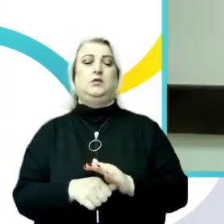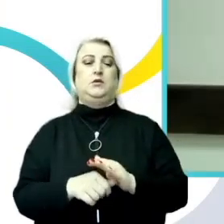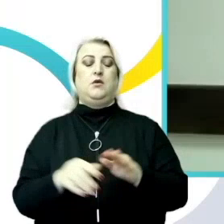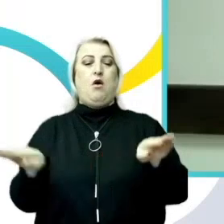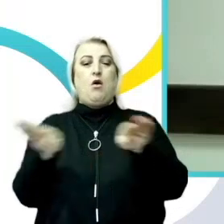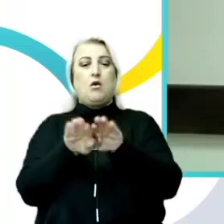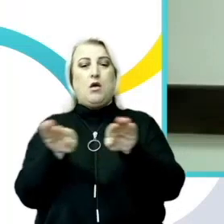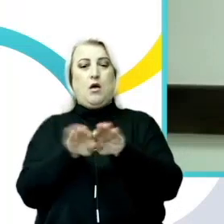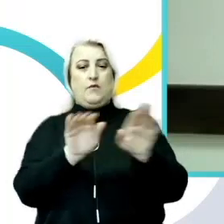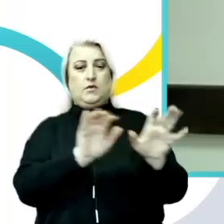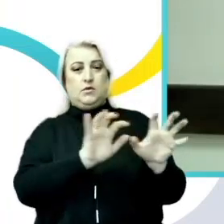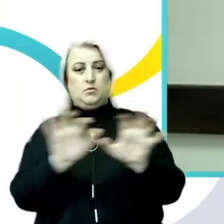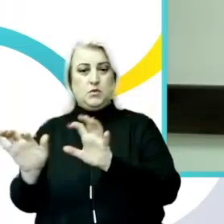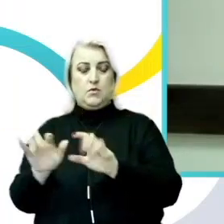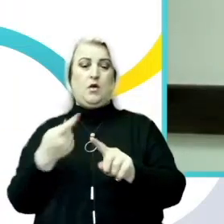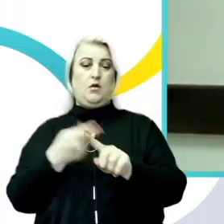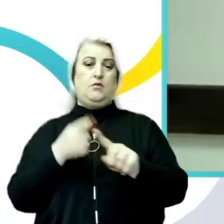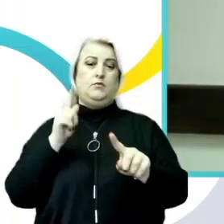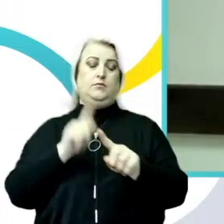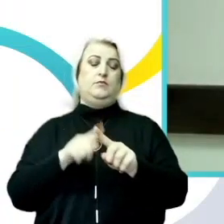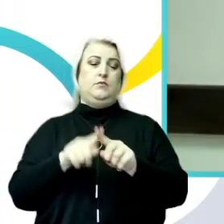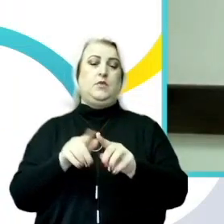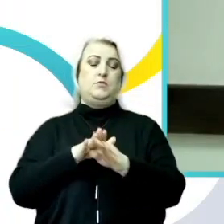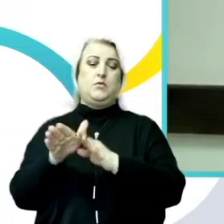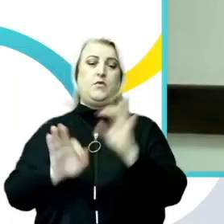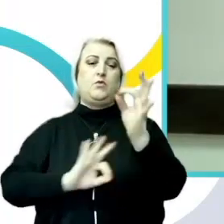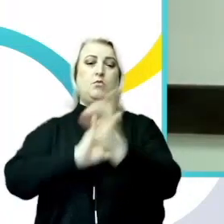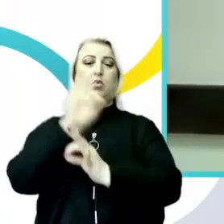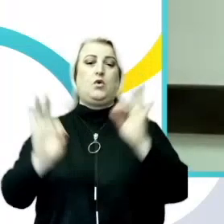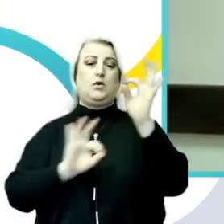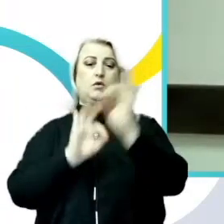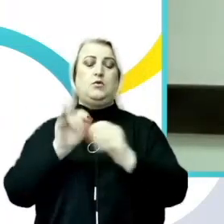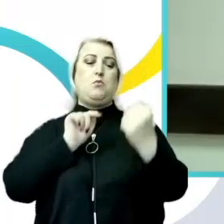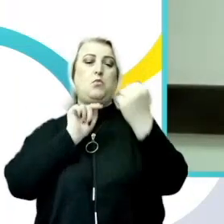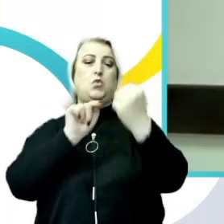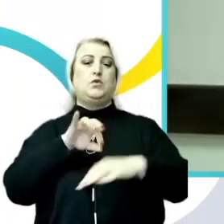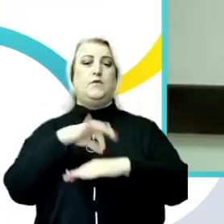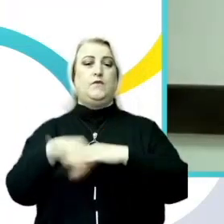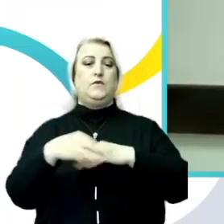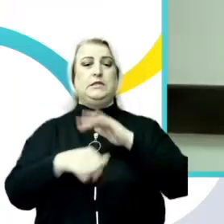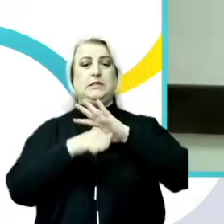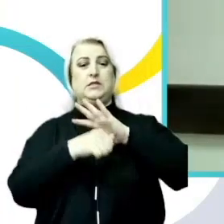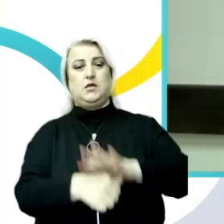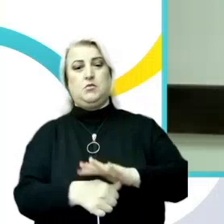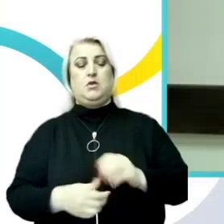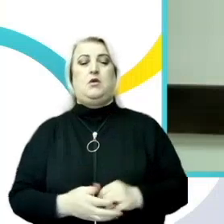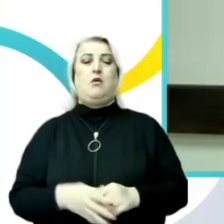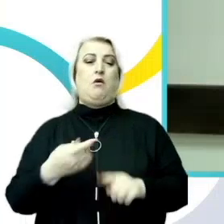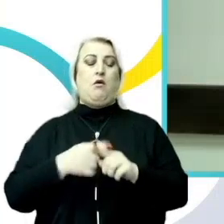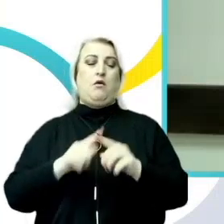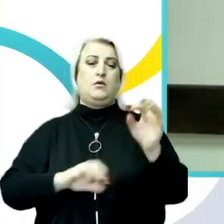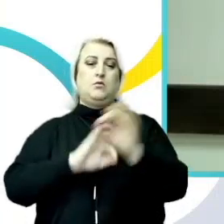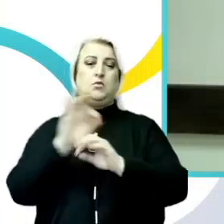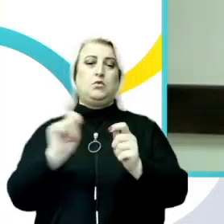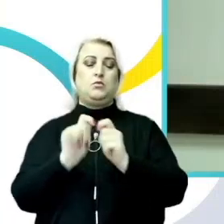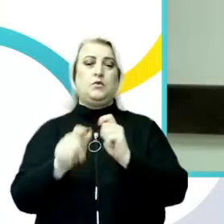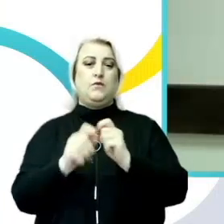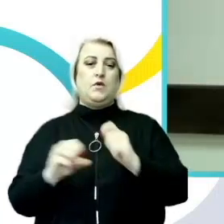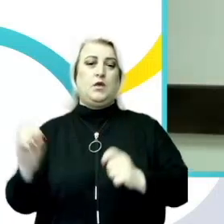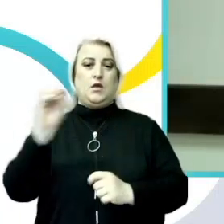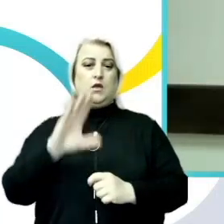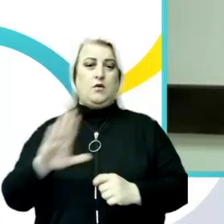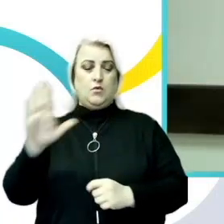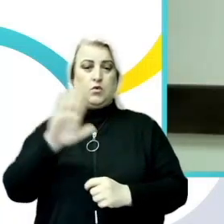proiectul advocacy pentru o protecție mai bună împotriva discriminării. Acest proiect este finanțat de Uniunea Europeană și